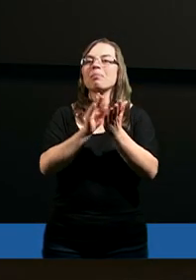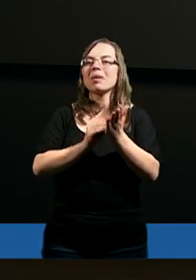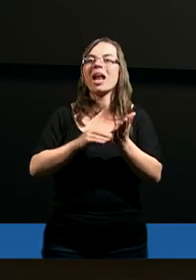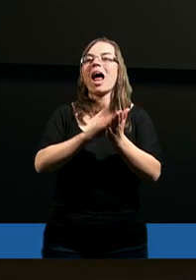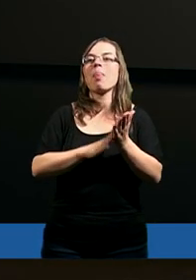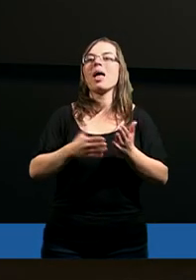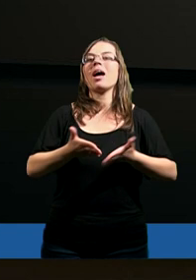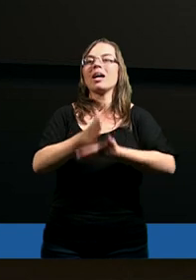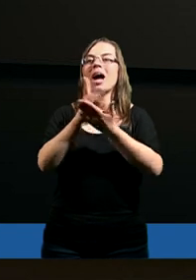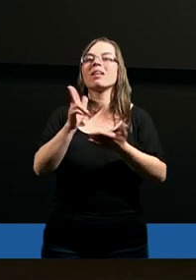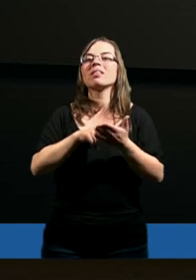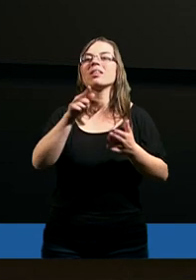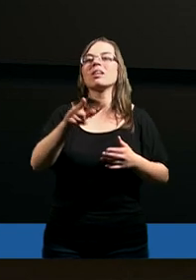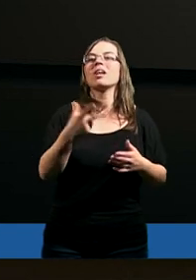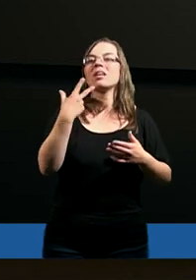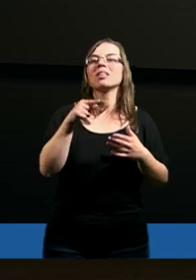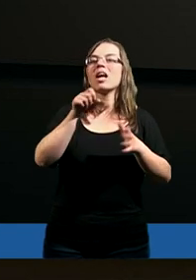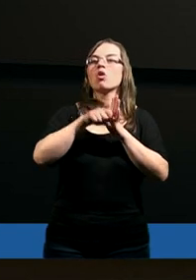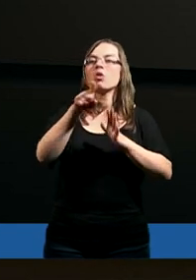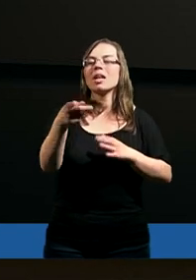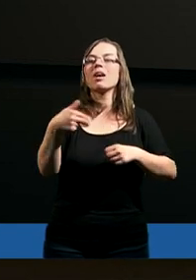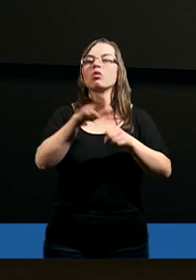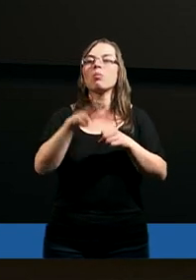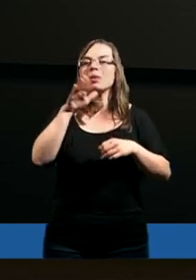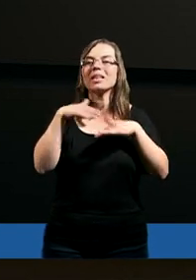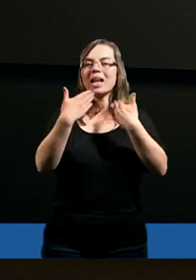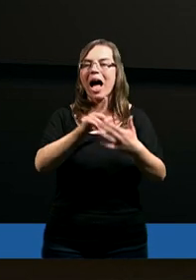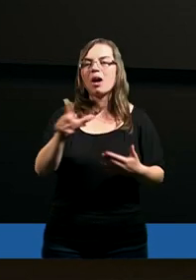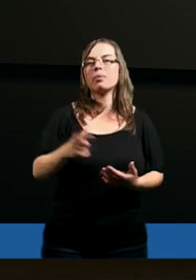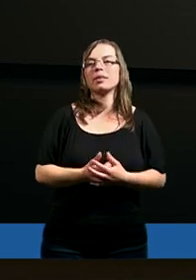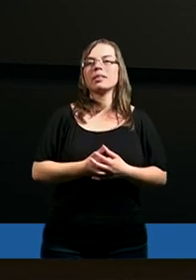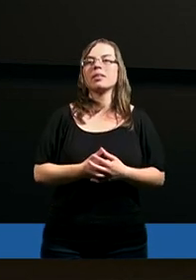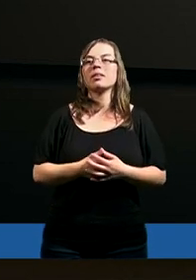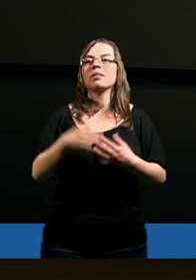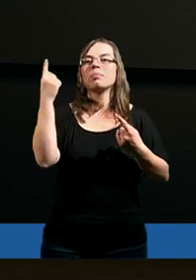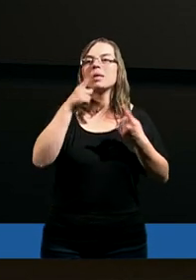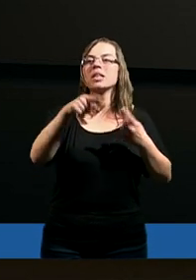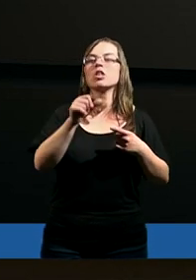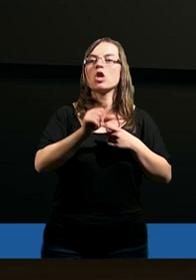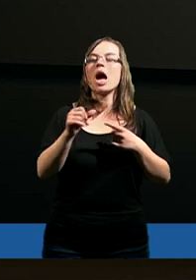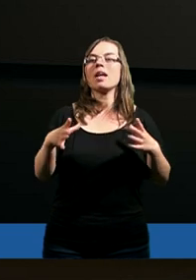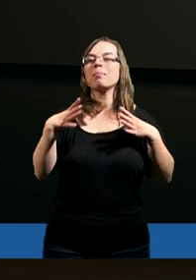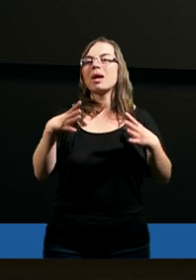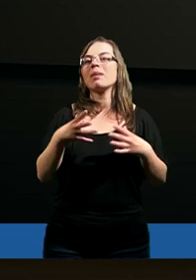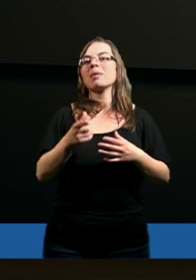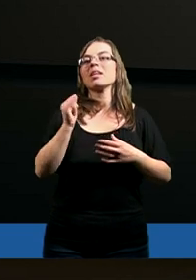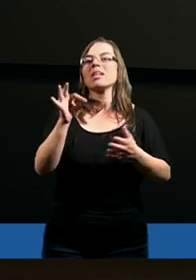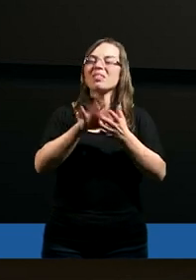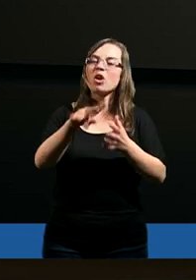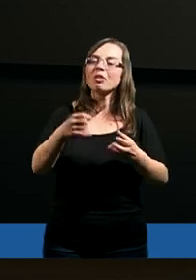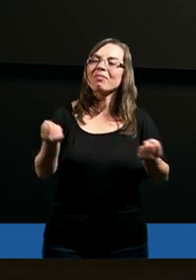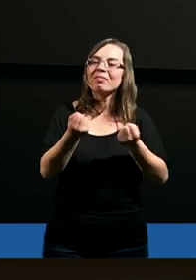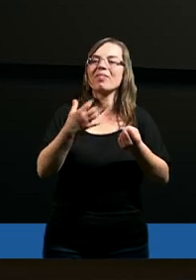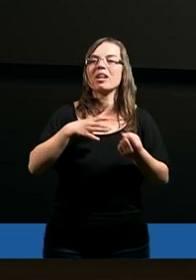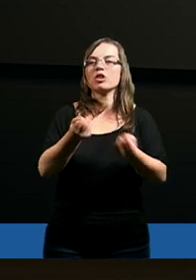spisane rady to rób, tego nie rób, ale lgnij do tego, które te prawa dało. I wtedy człowiek jest bezpieczny. I wtedy